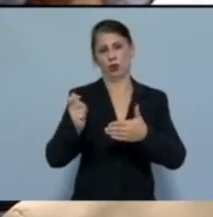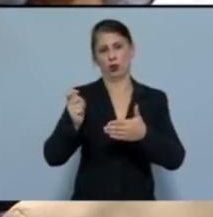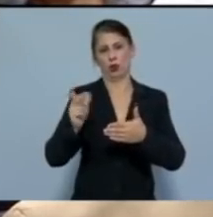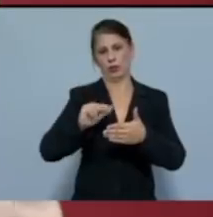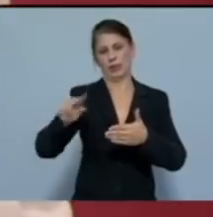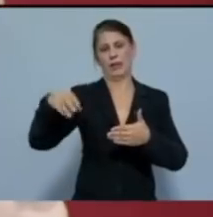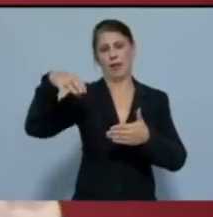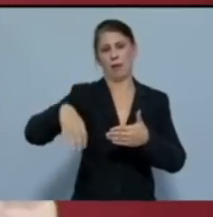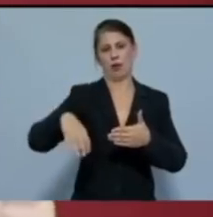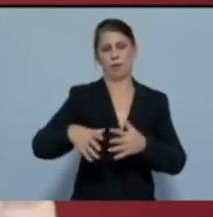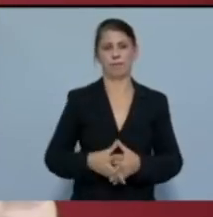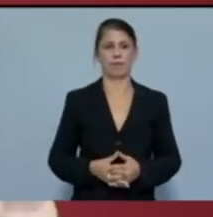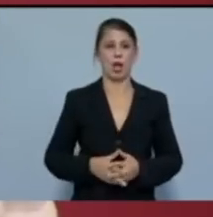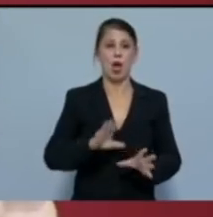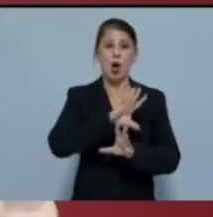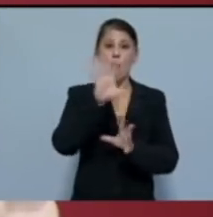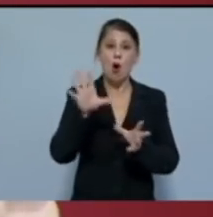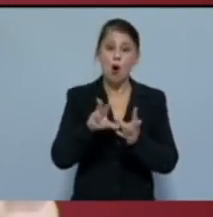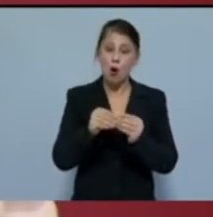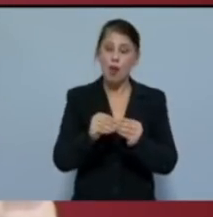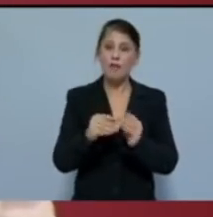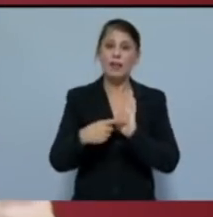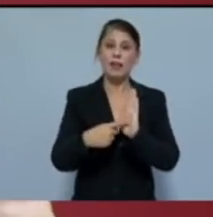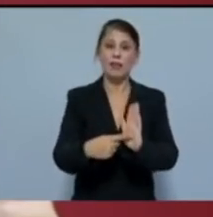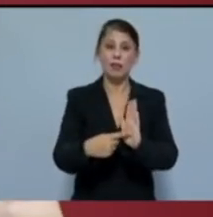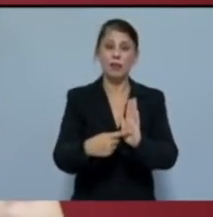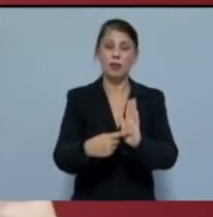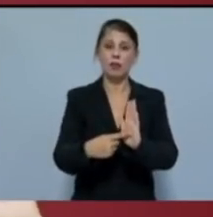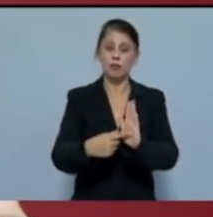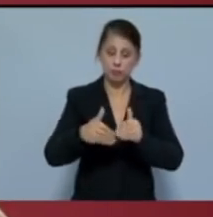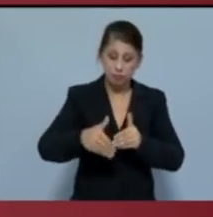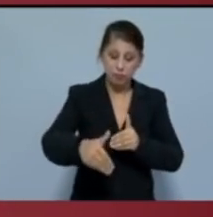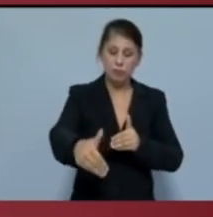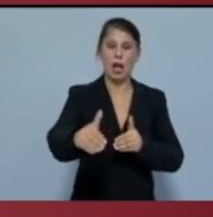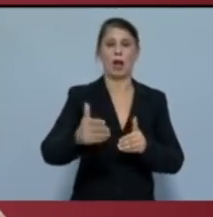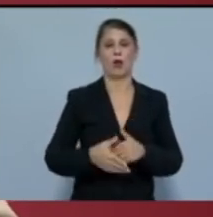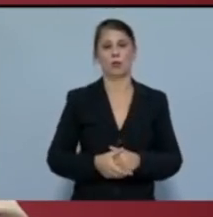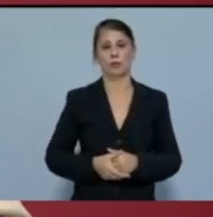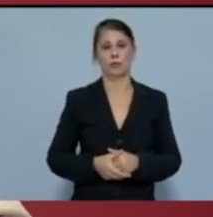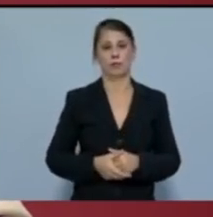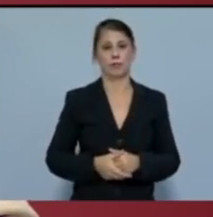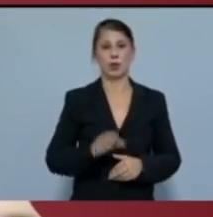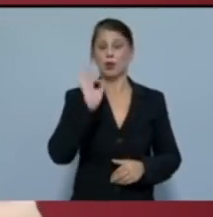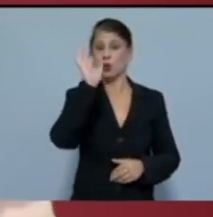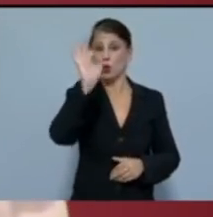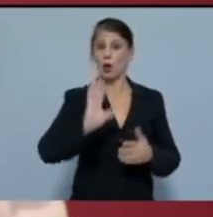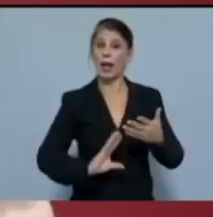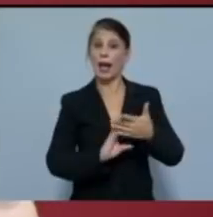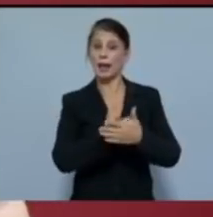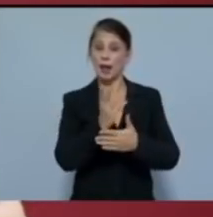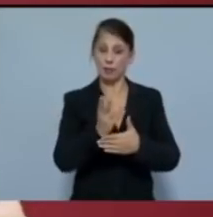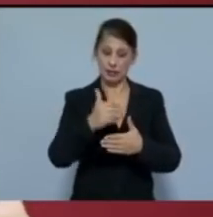φωτογραφίζουν και το άμεσο μέλλον. Η στόχη ανάπτυξης της εγχώριας οικονομίας